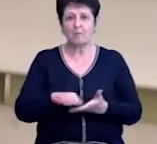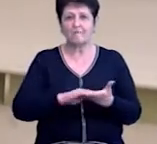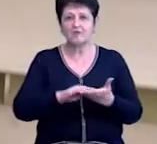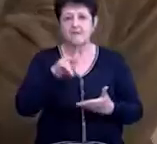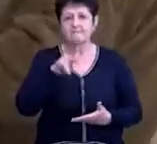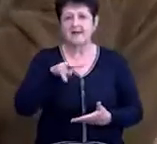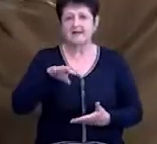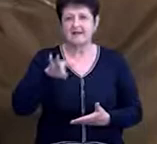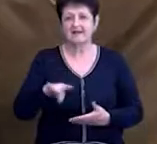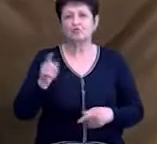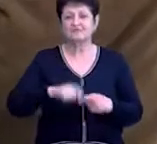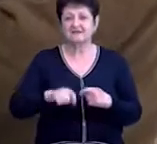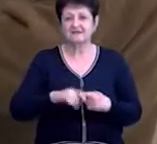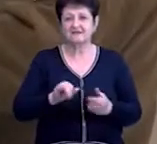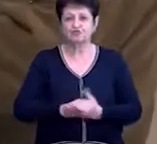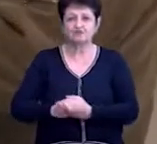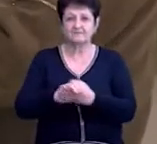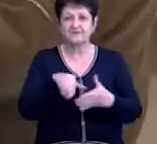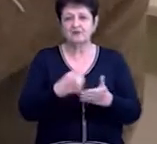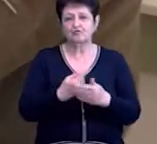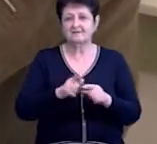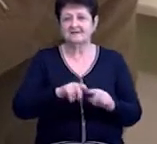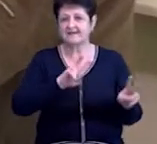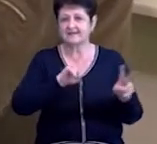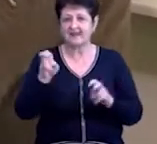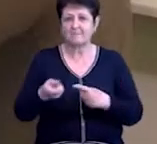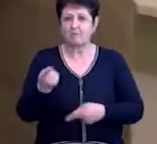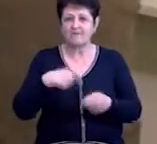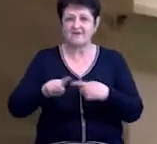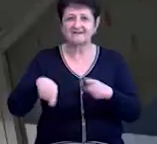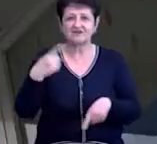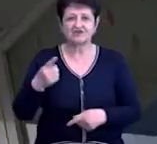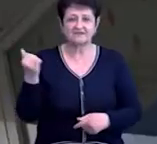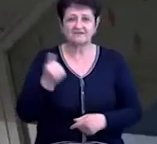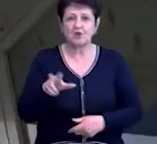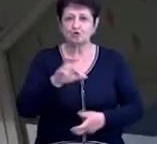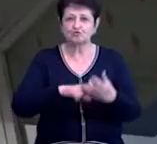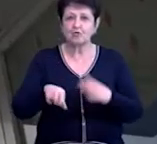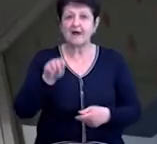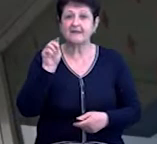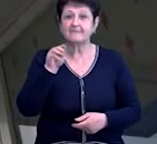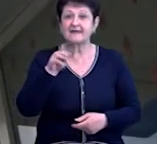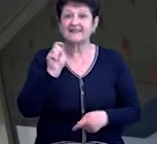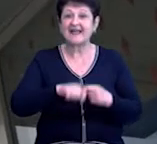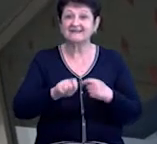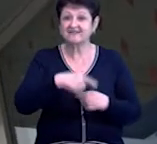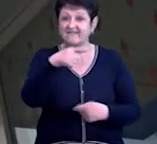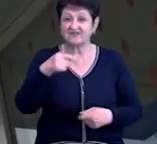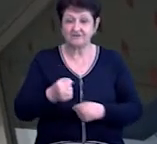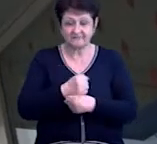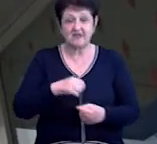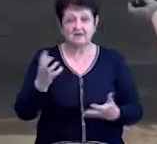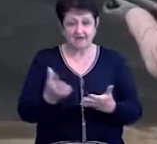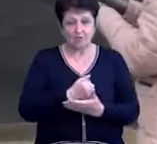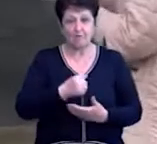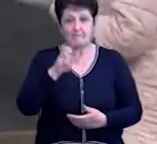ПЛР-дослідження. І Суспільне до цієї теми повернеться через тиждень. Шукаємо тести в інших аптеках. Знаходимо в